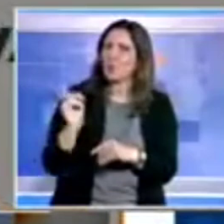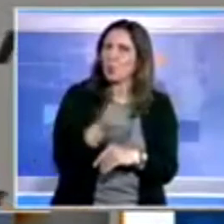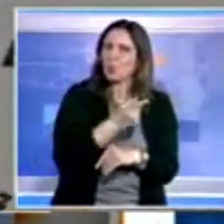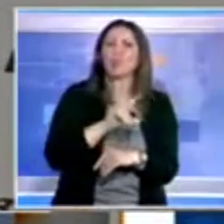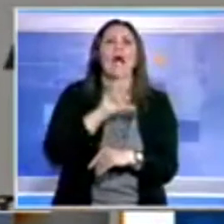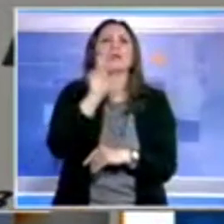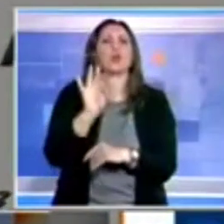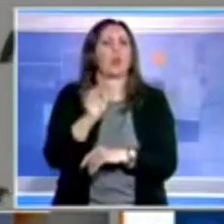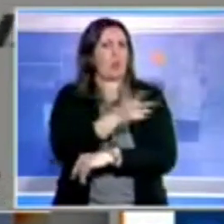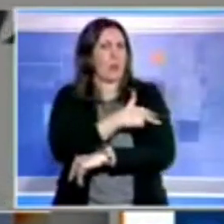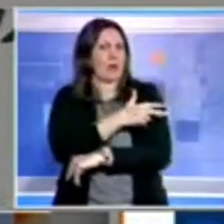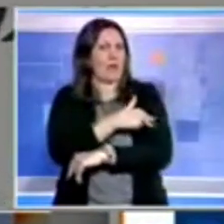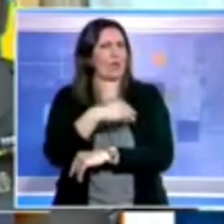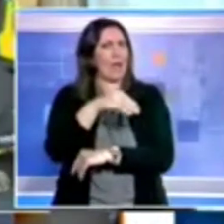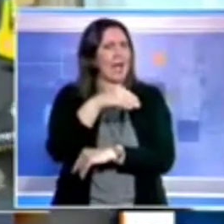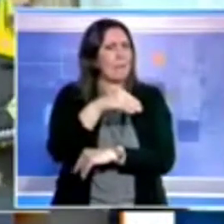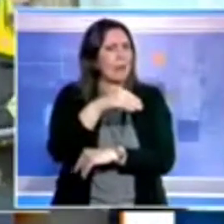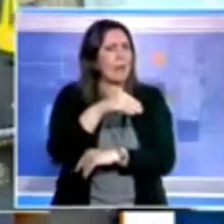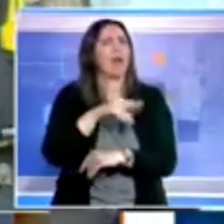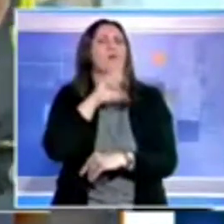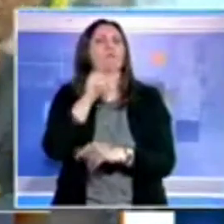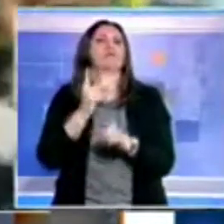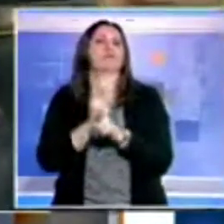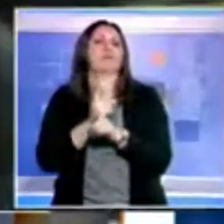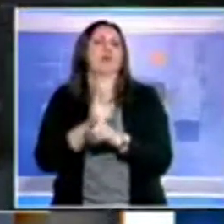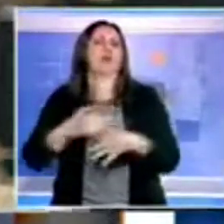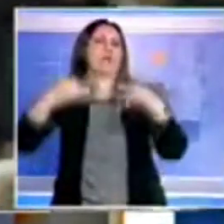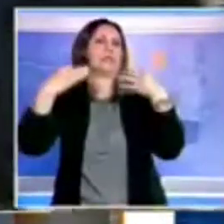Michele Campanaro, è garantire la massima sicurezza sia per gli atleti sia per il pubblico.